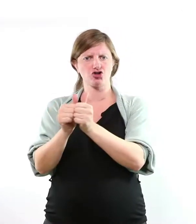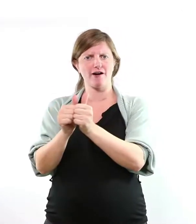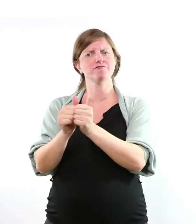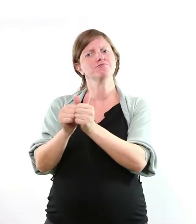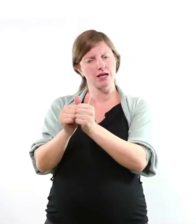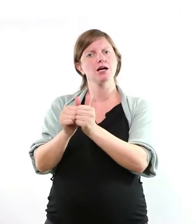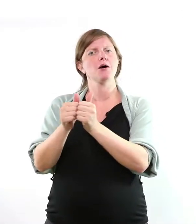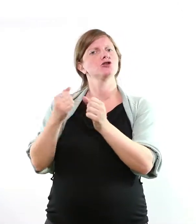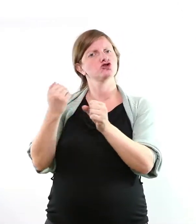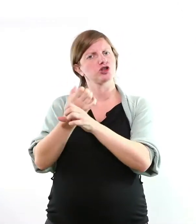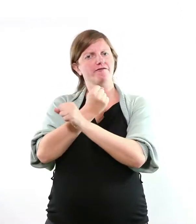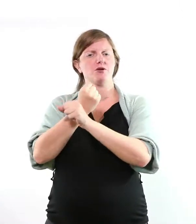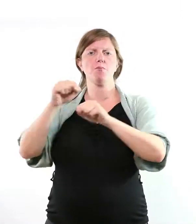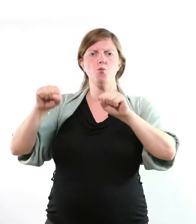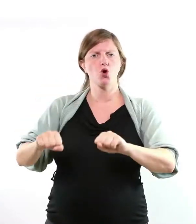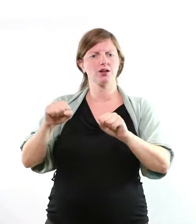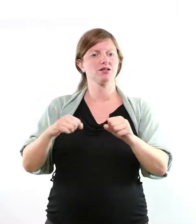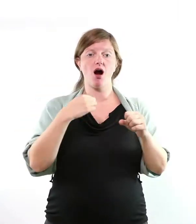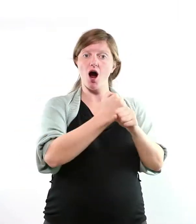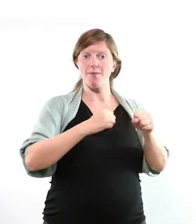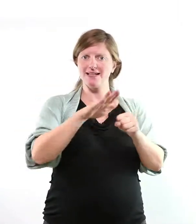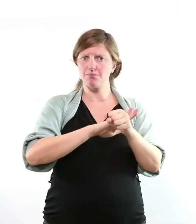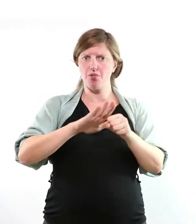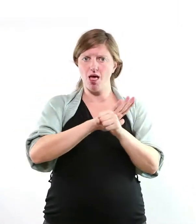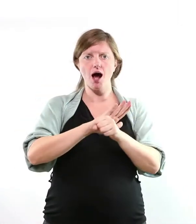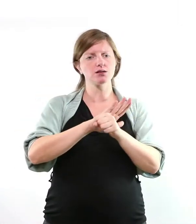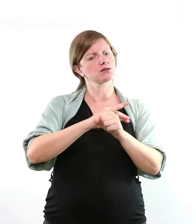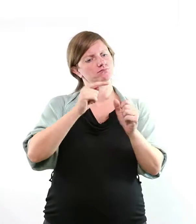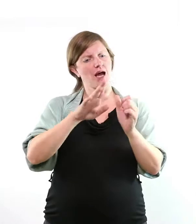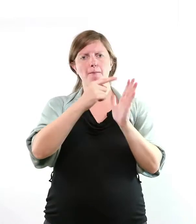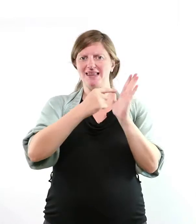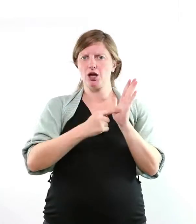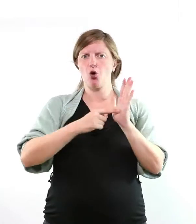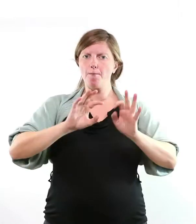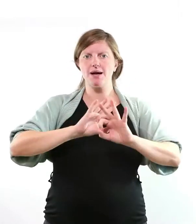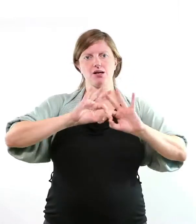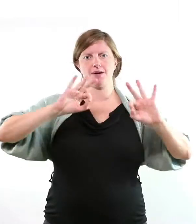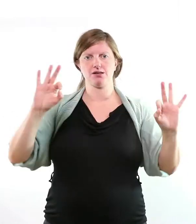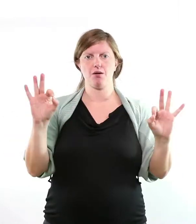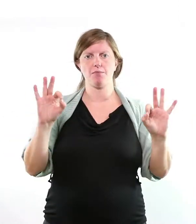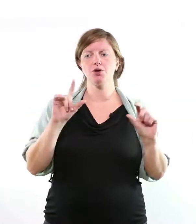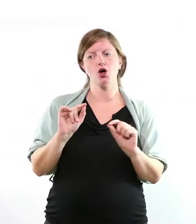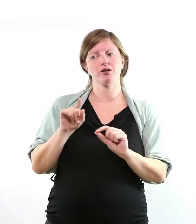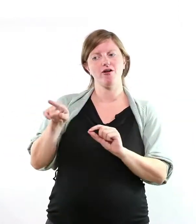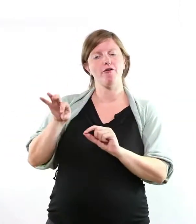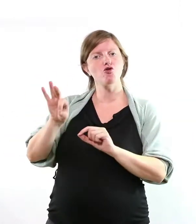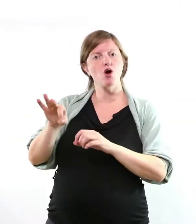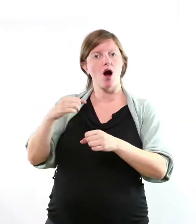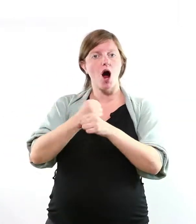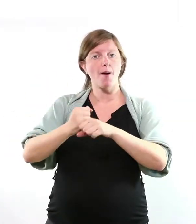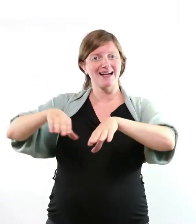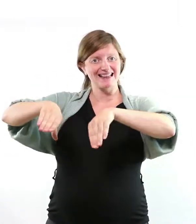möglich, die Standards für Arbeitsplätze weiter verbessern zu helfen, damit also auch die Planungssicherheit für